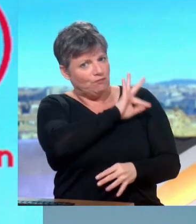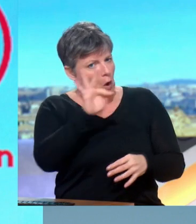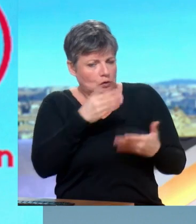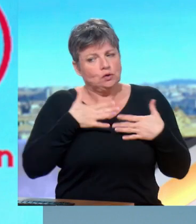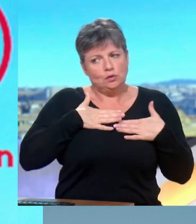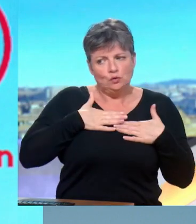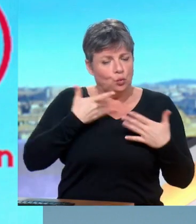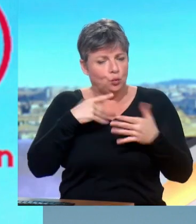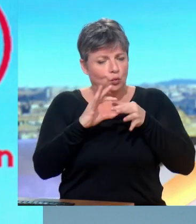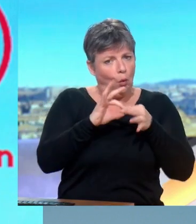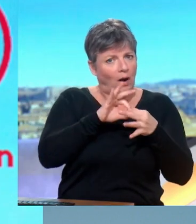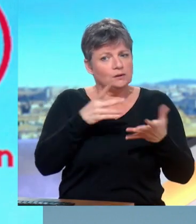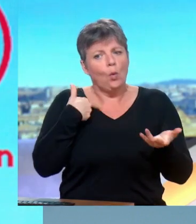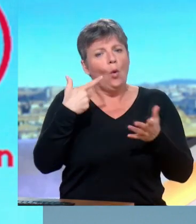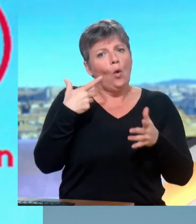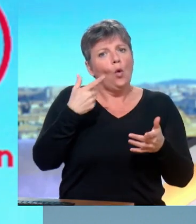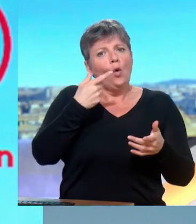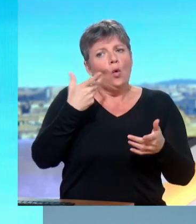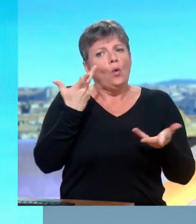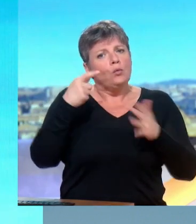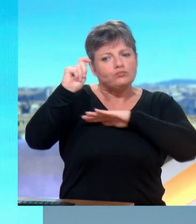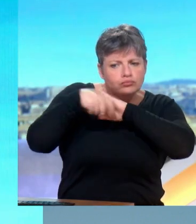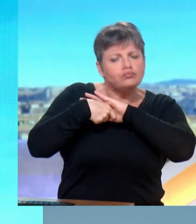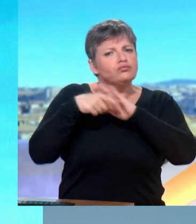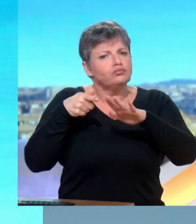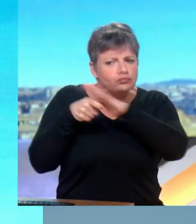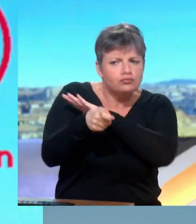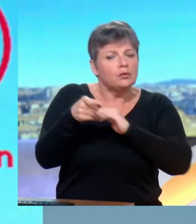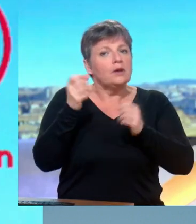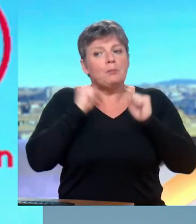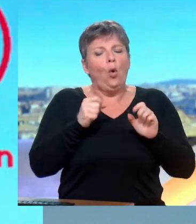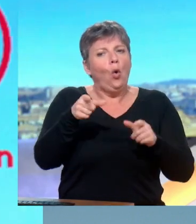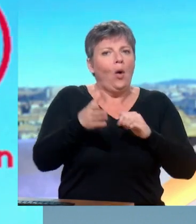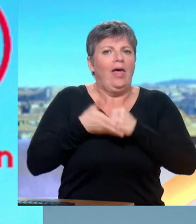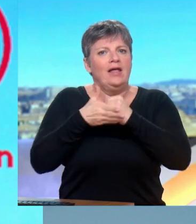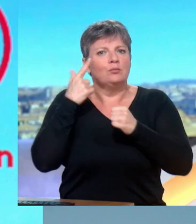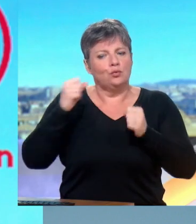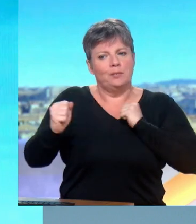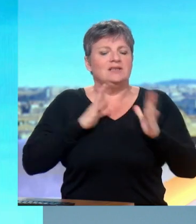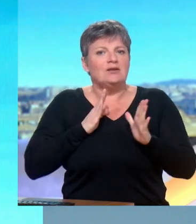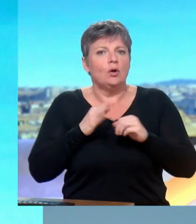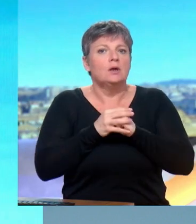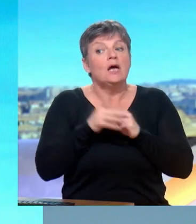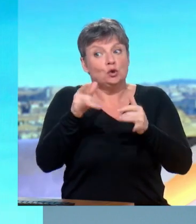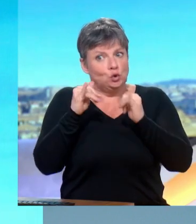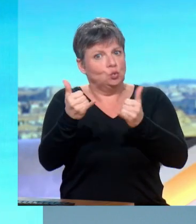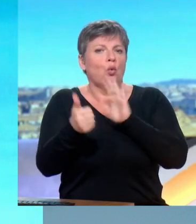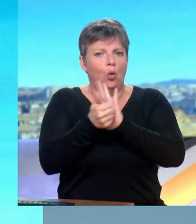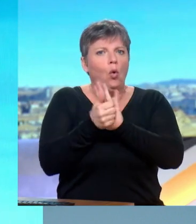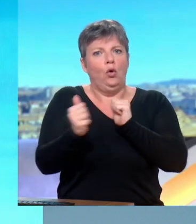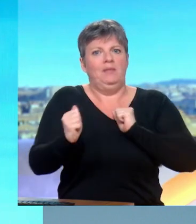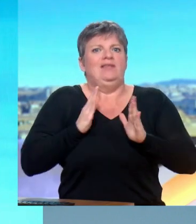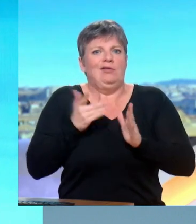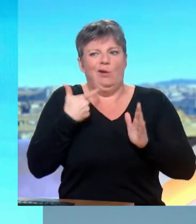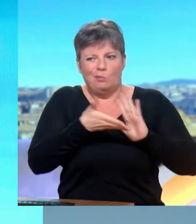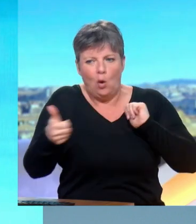y a d'énormes investissements. Peu jouer les médiateurs. Peu jouer les médiateurs. Cela fait des jours... Pardonnez-moi, peut jouer et joue les médiateurs. Et joue les